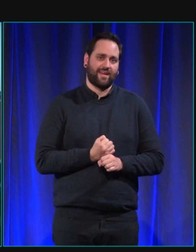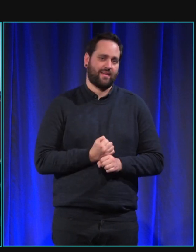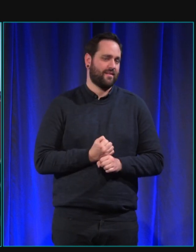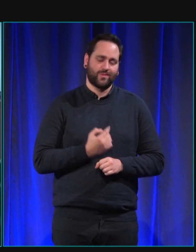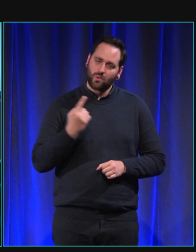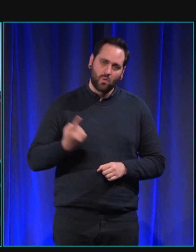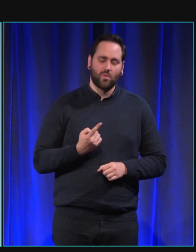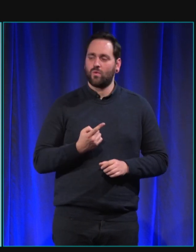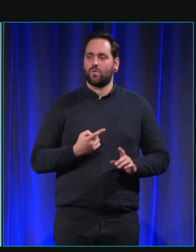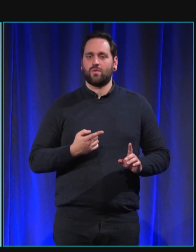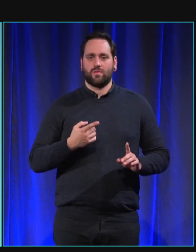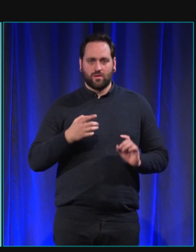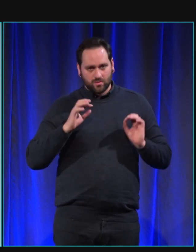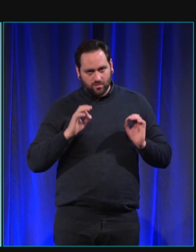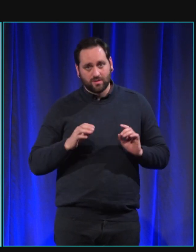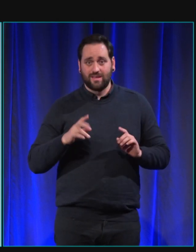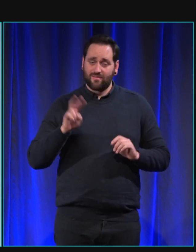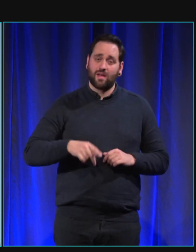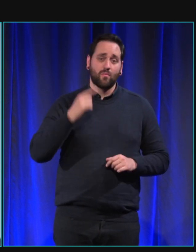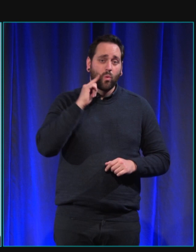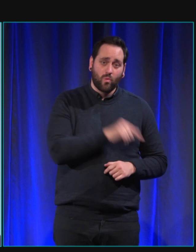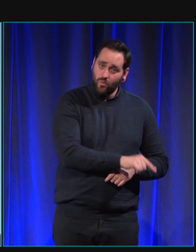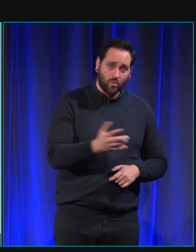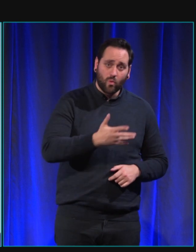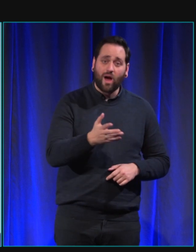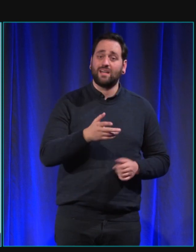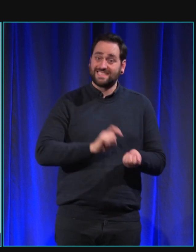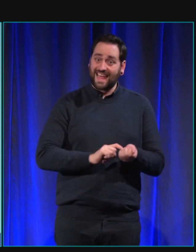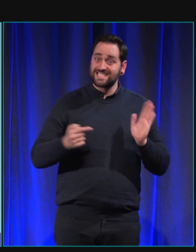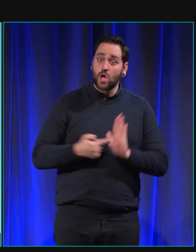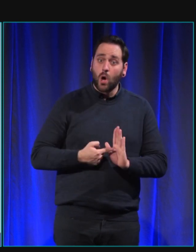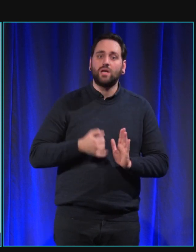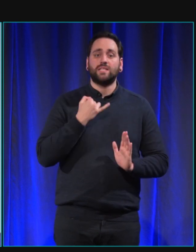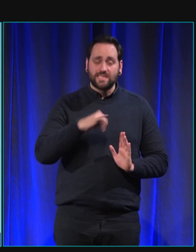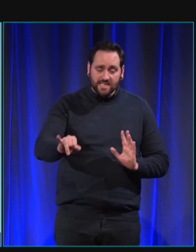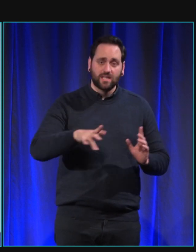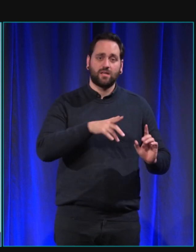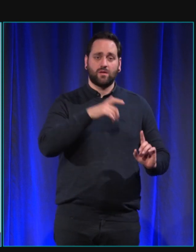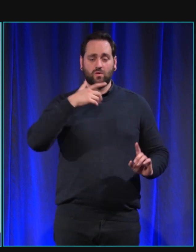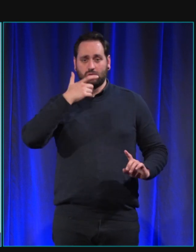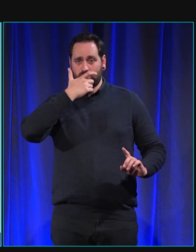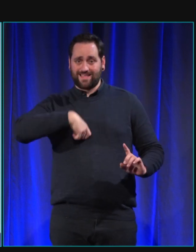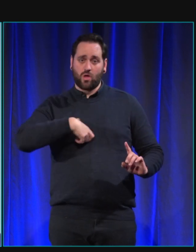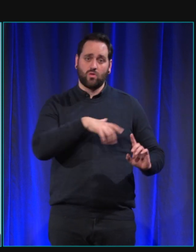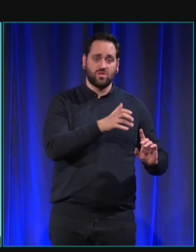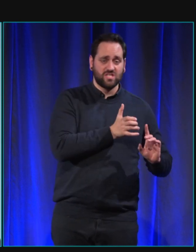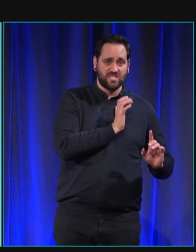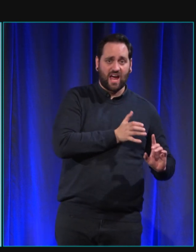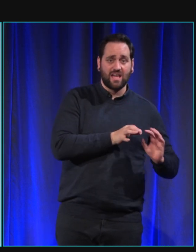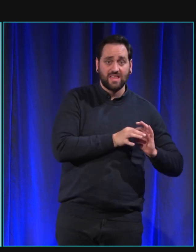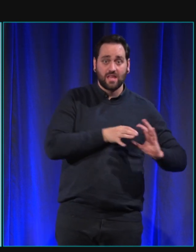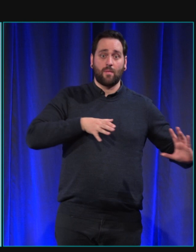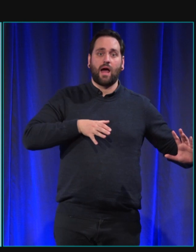les chiens sont un stress ils sont séparés de leur personne de leur bénéficiaire c'est un stress immédiat pour le chien mais